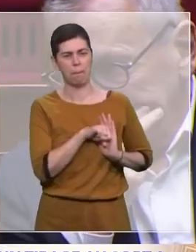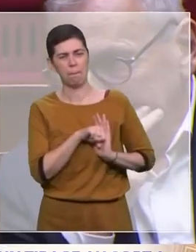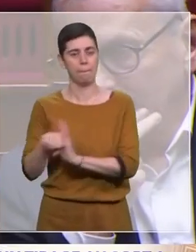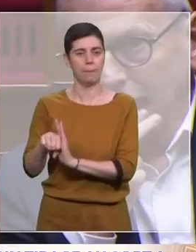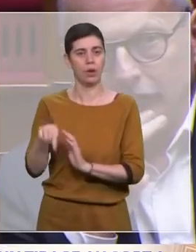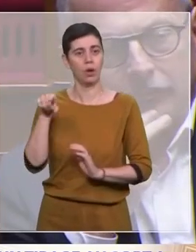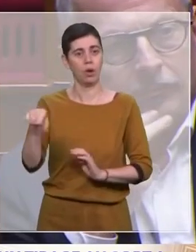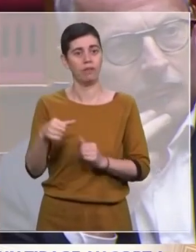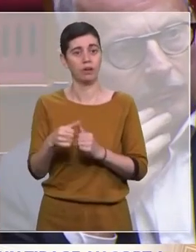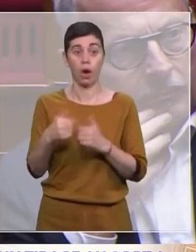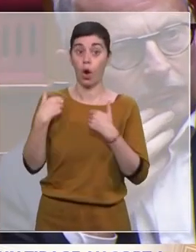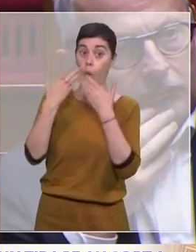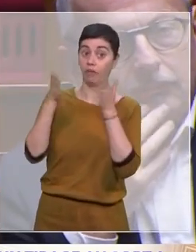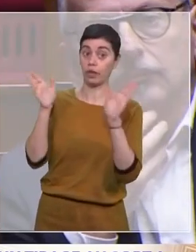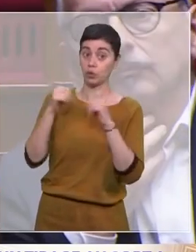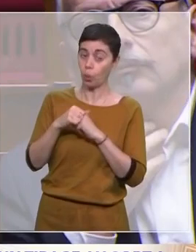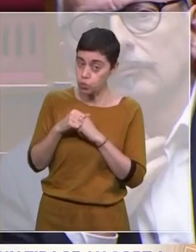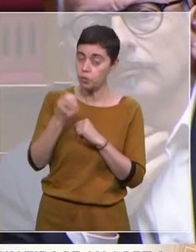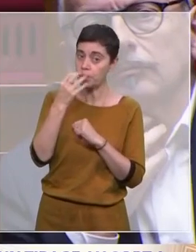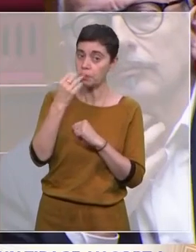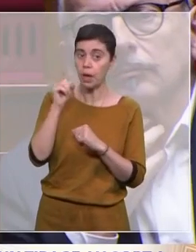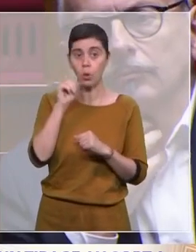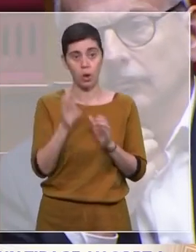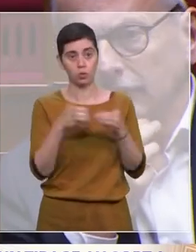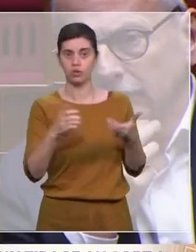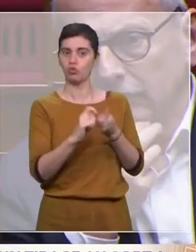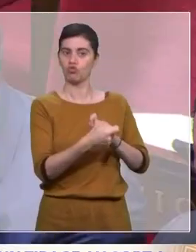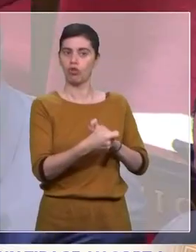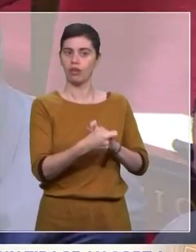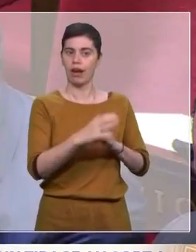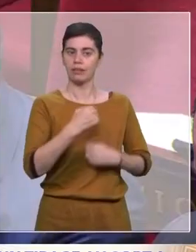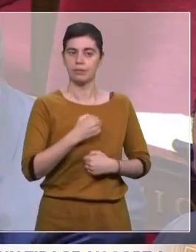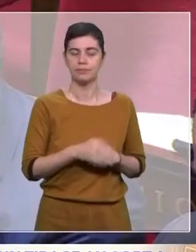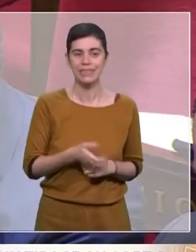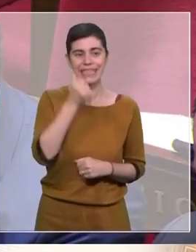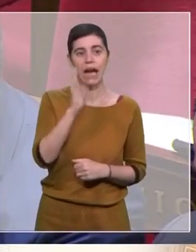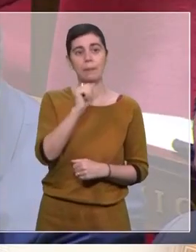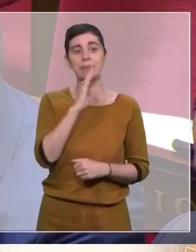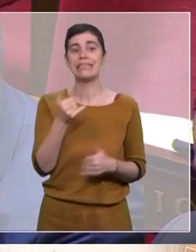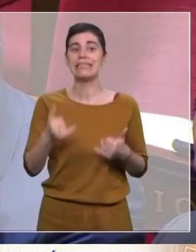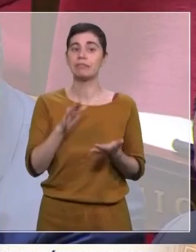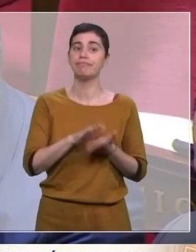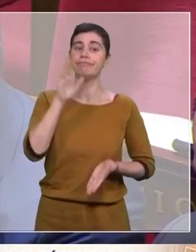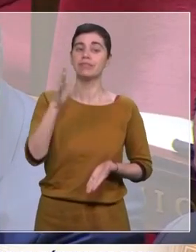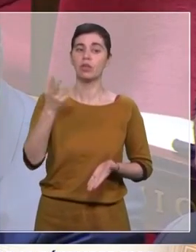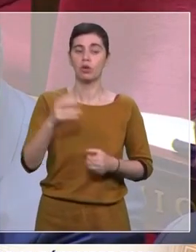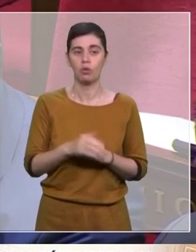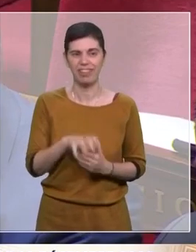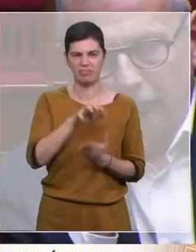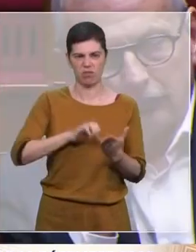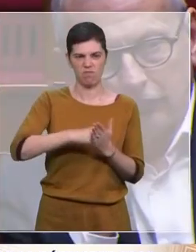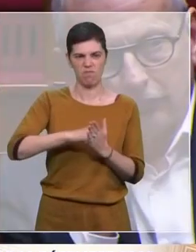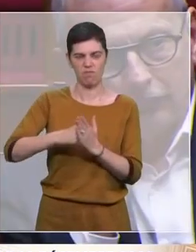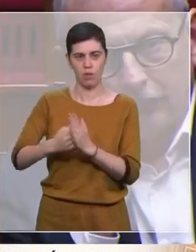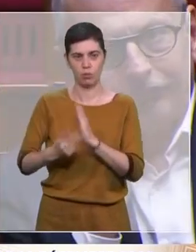apprécié son ouverture sur la modification de la Constitution, à promettre hier après-midi dans cet hémicycle du cessement du texte